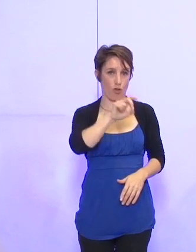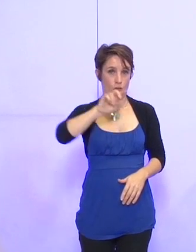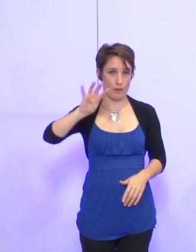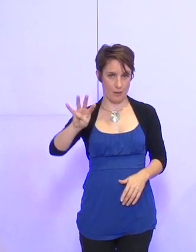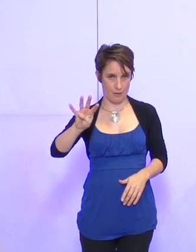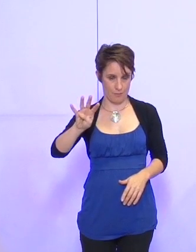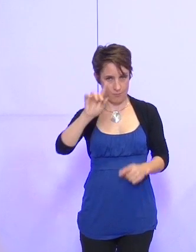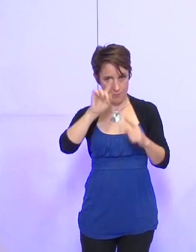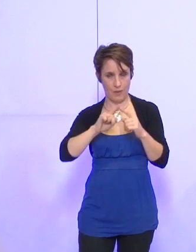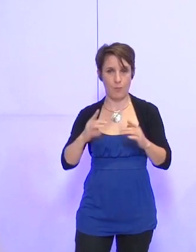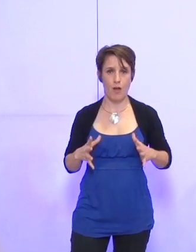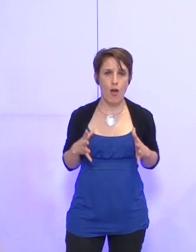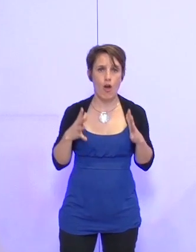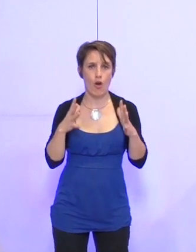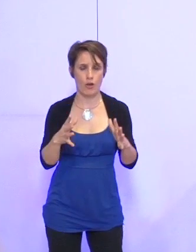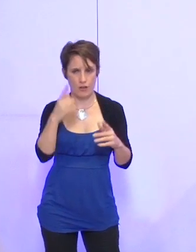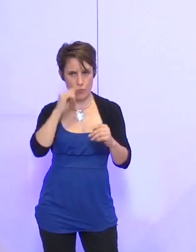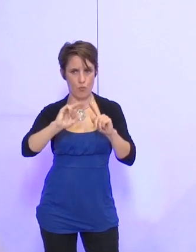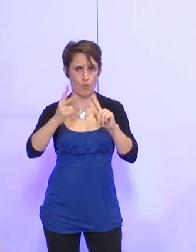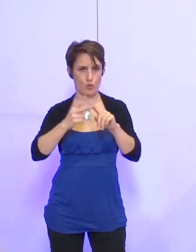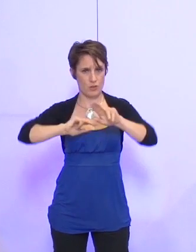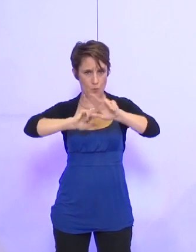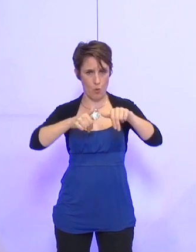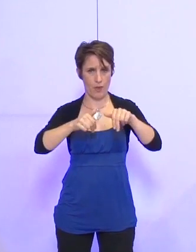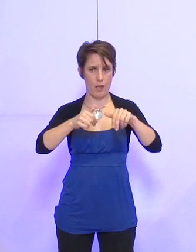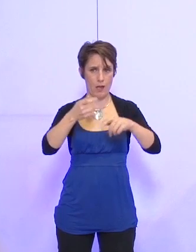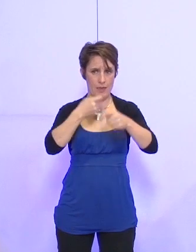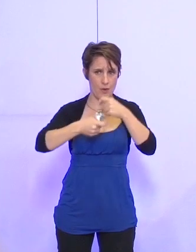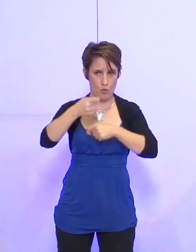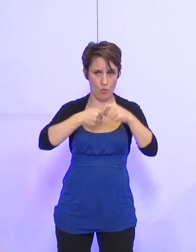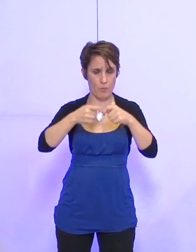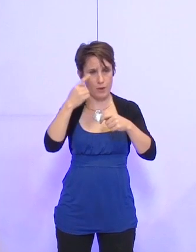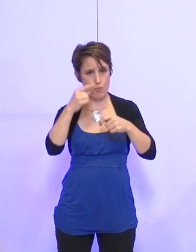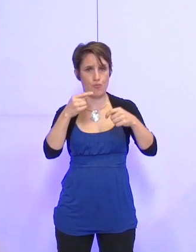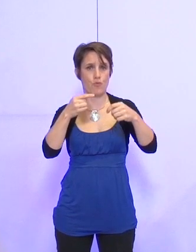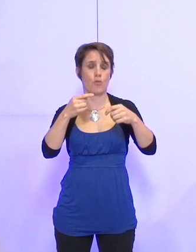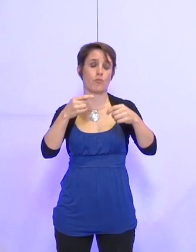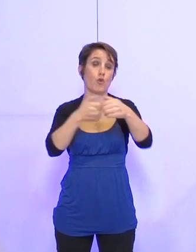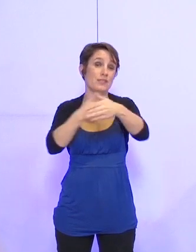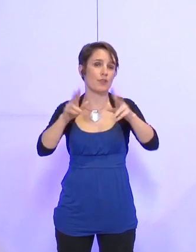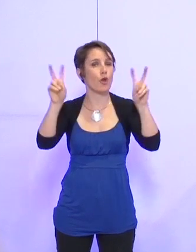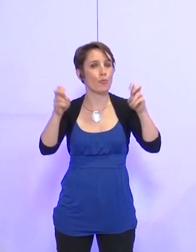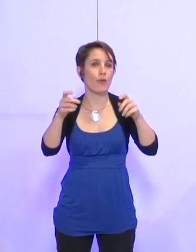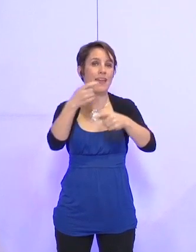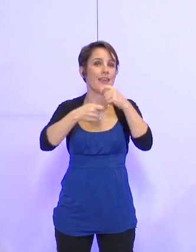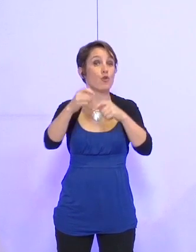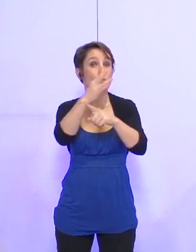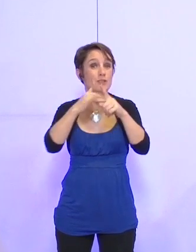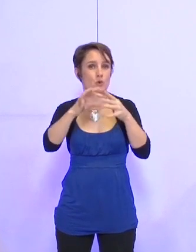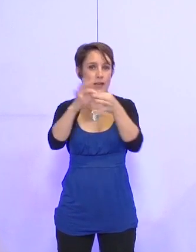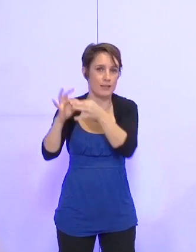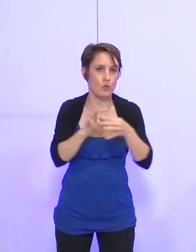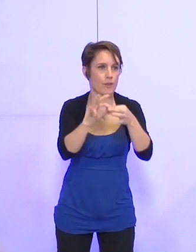Sur l'engagement dans le 3e contrat économique sectoriel de l'économie sociale et solidaire pour la période 2014